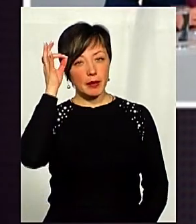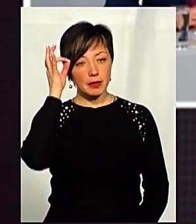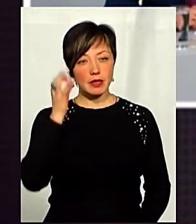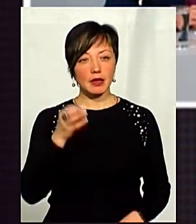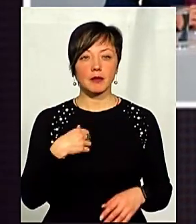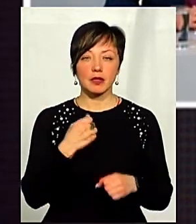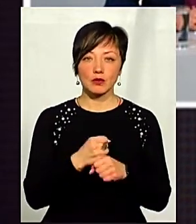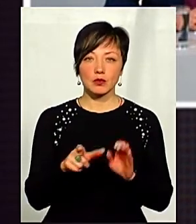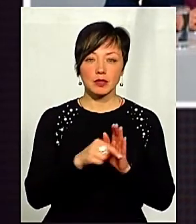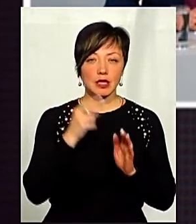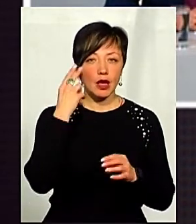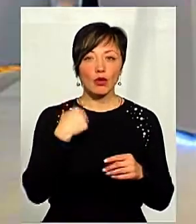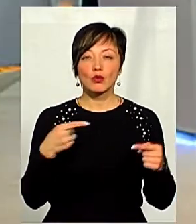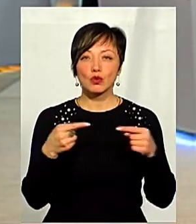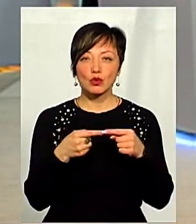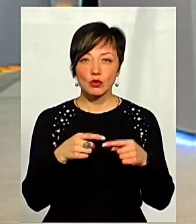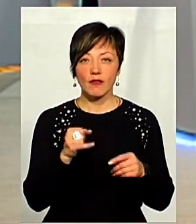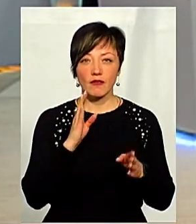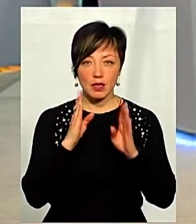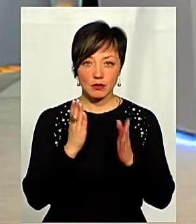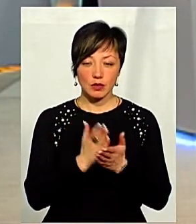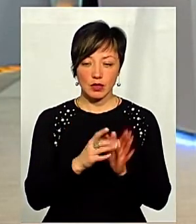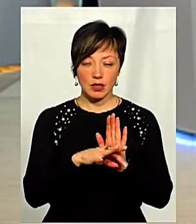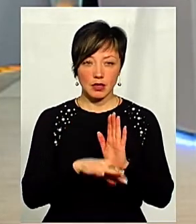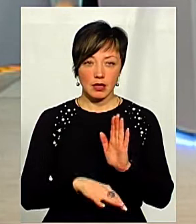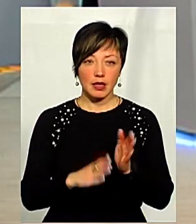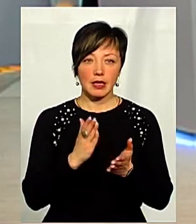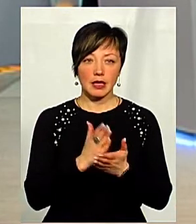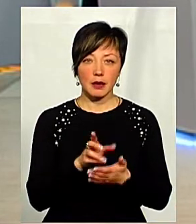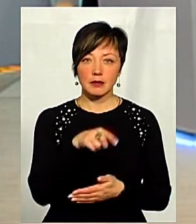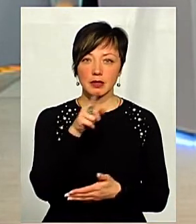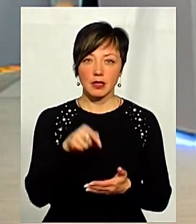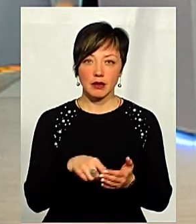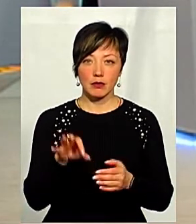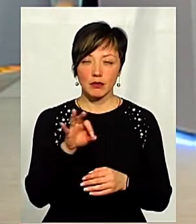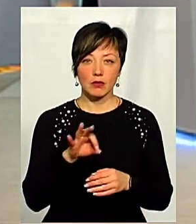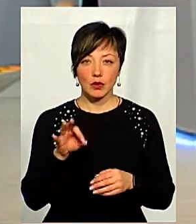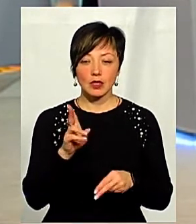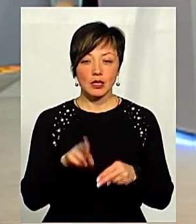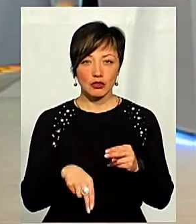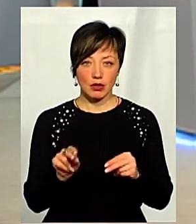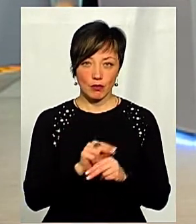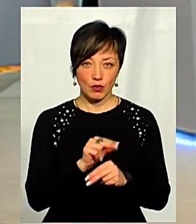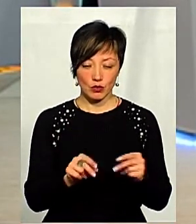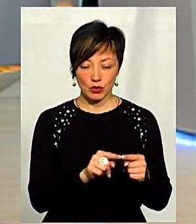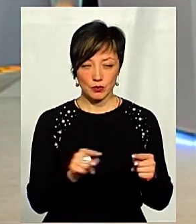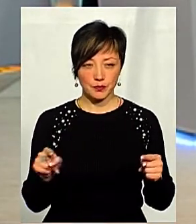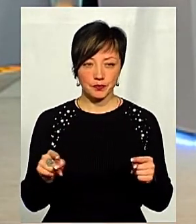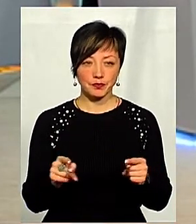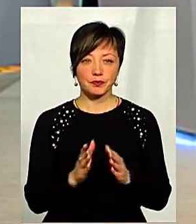було саме з китайськими компаніями. Для чому уточнення, тому що у Фейсбуці Ірина Серовська якраз запитувала, коли закінчать той ремонт.